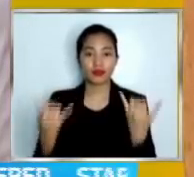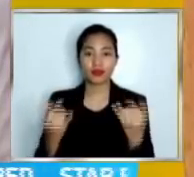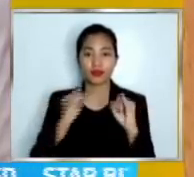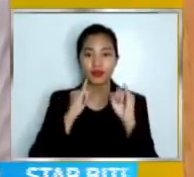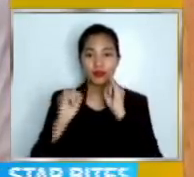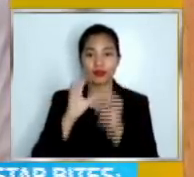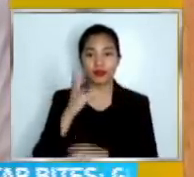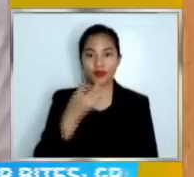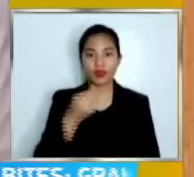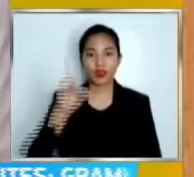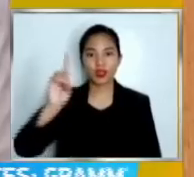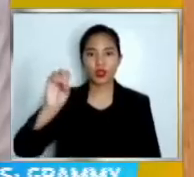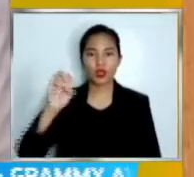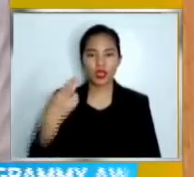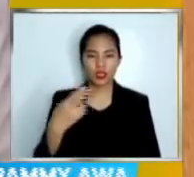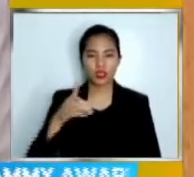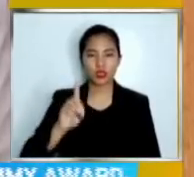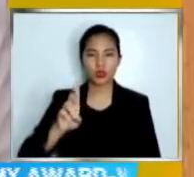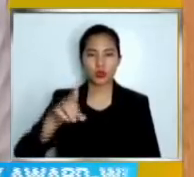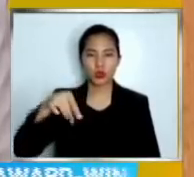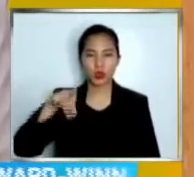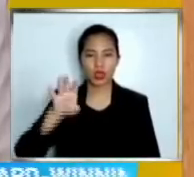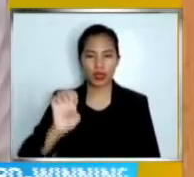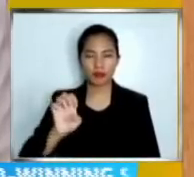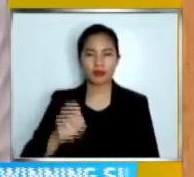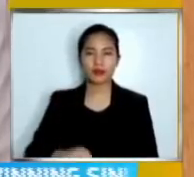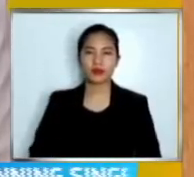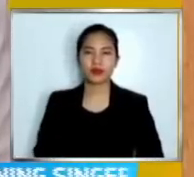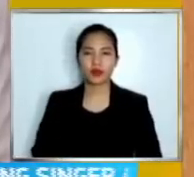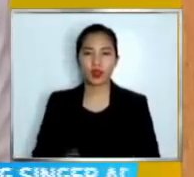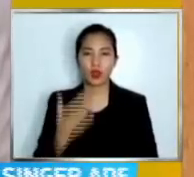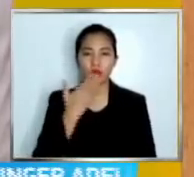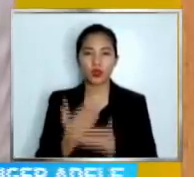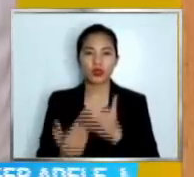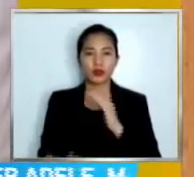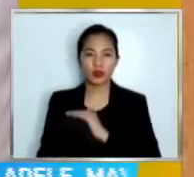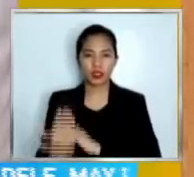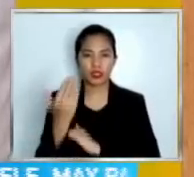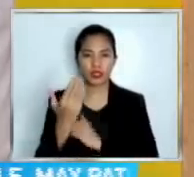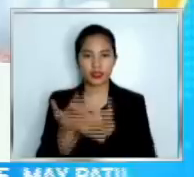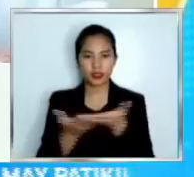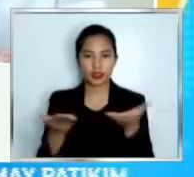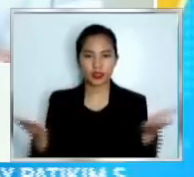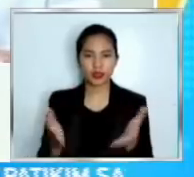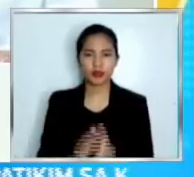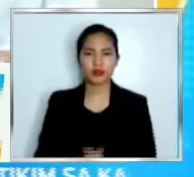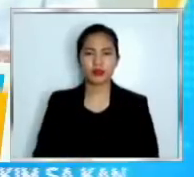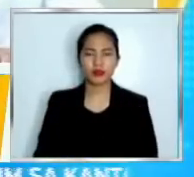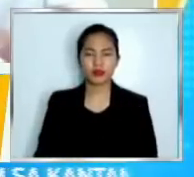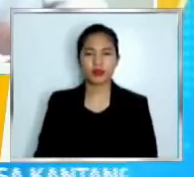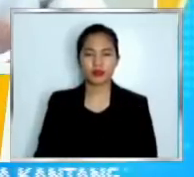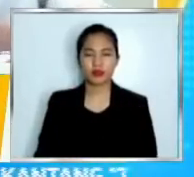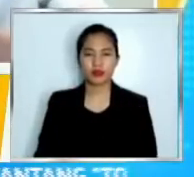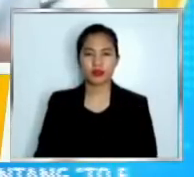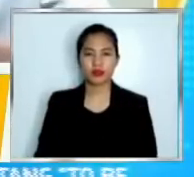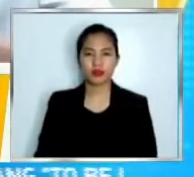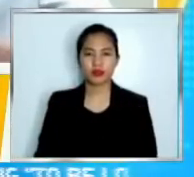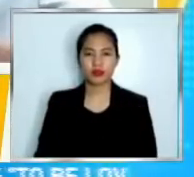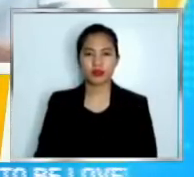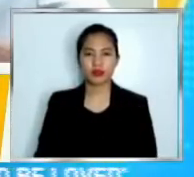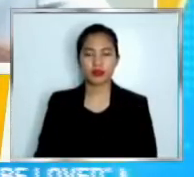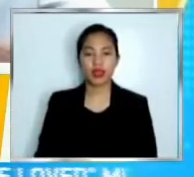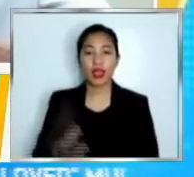Health Secretary Francisco Duque III. Magandang umaga po sa inyo Secretary Duque. Si Connie Sison po ito kasama si Rafi Tima. Hi,